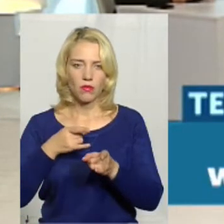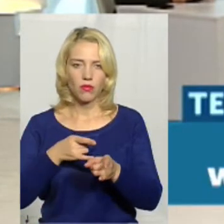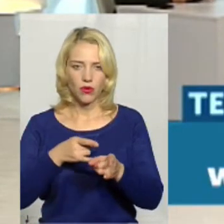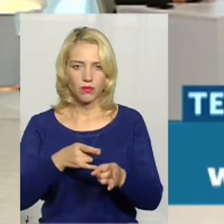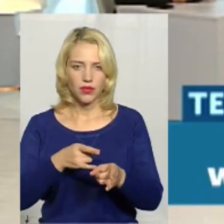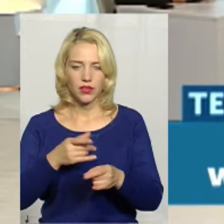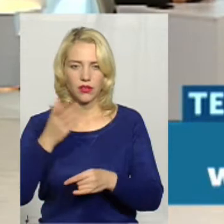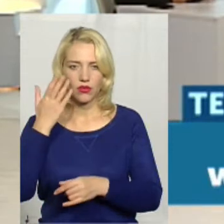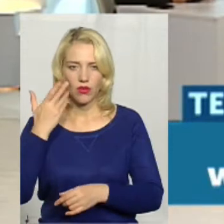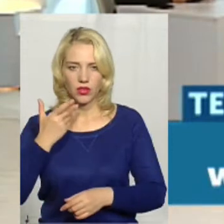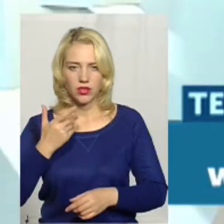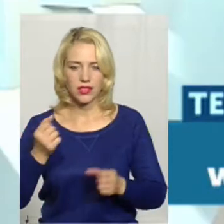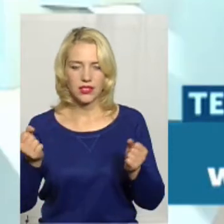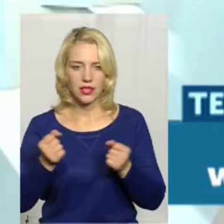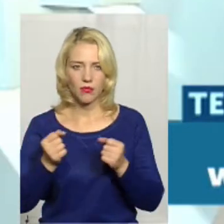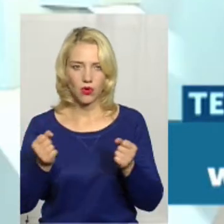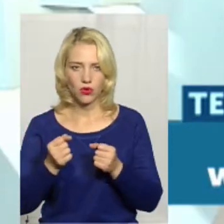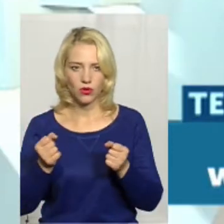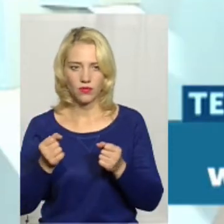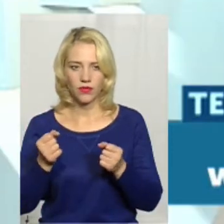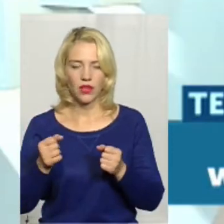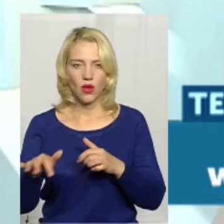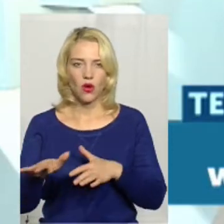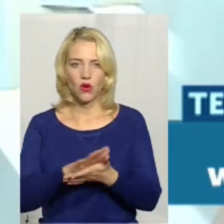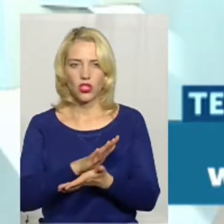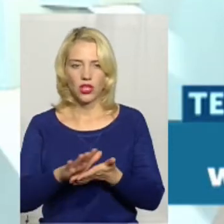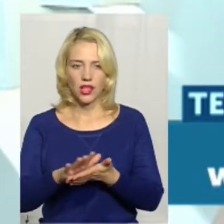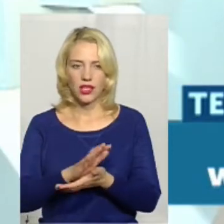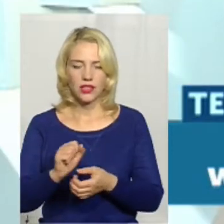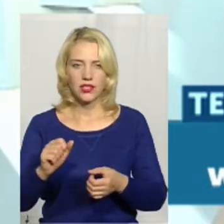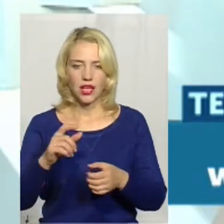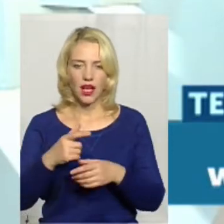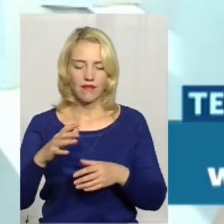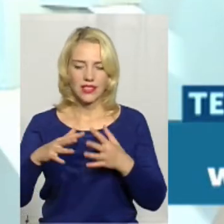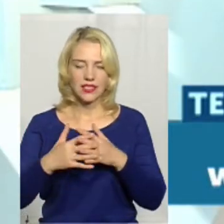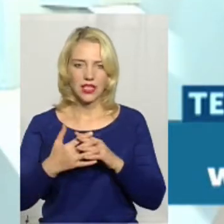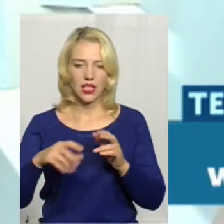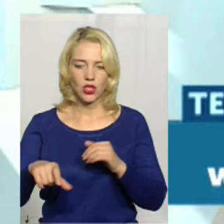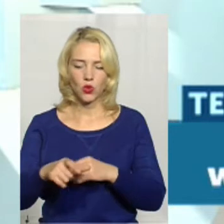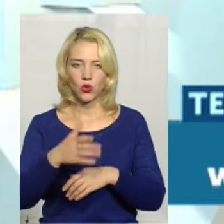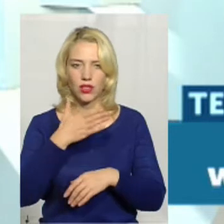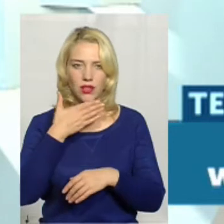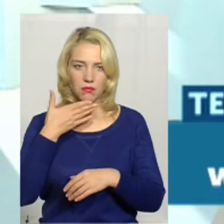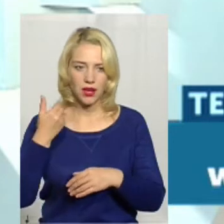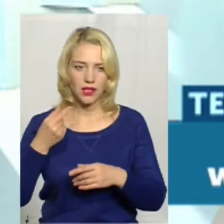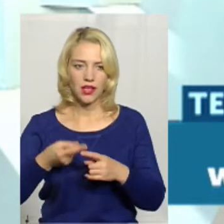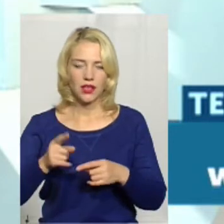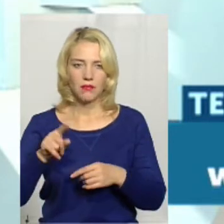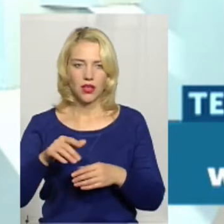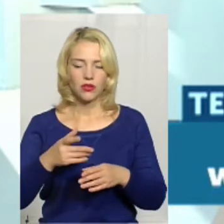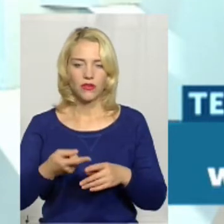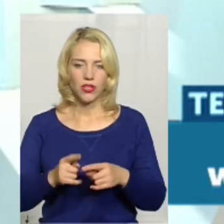зимою ожеледиться, а в селі дороги нема. Мало того, вони